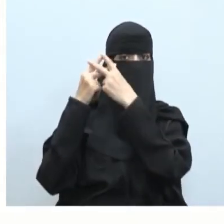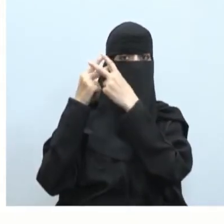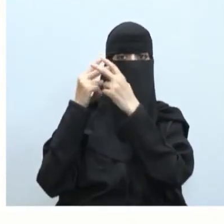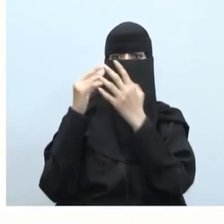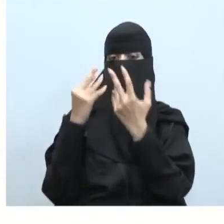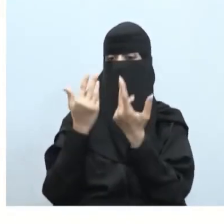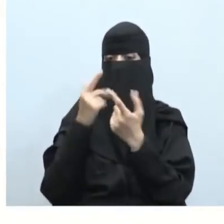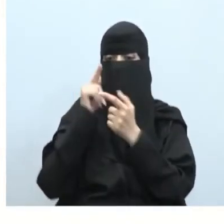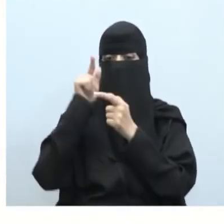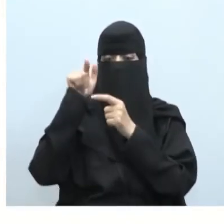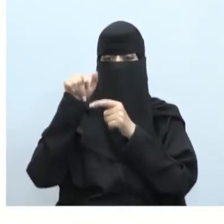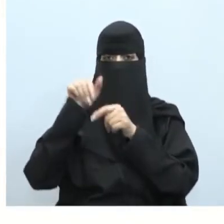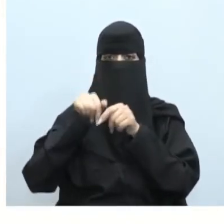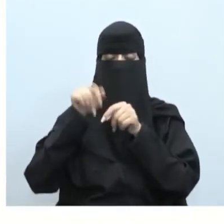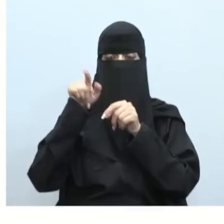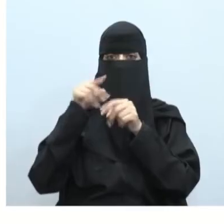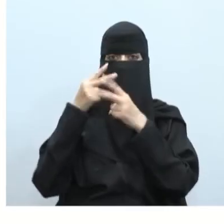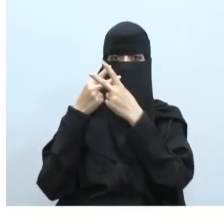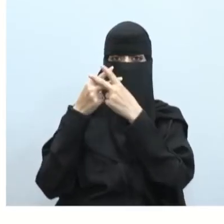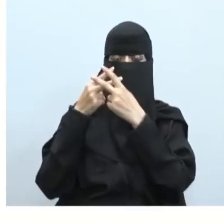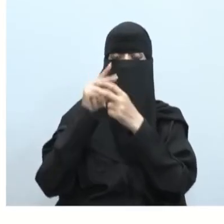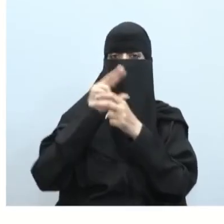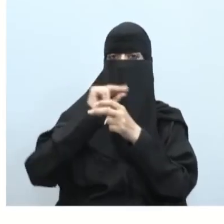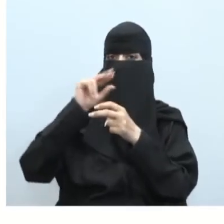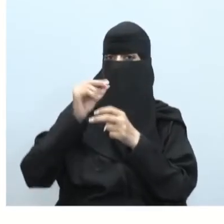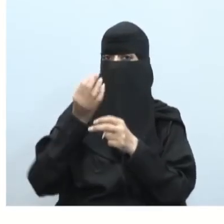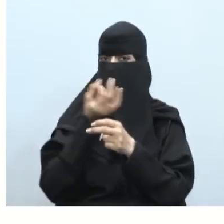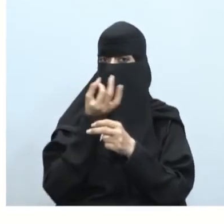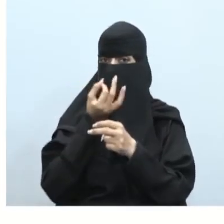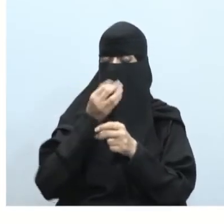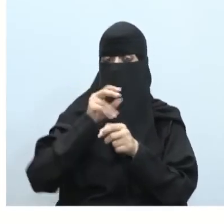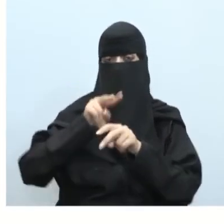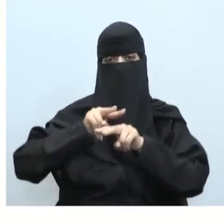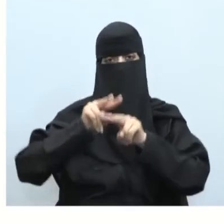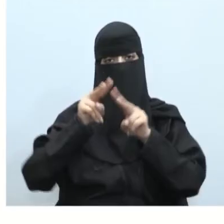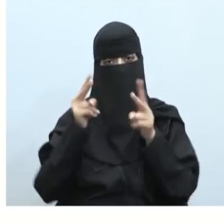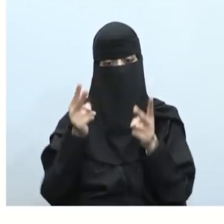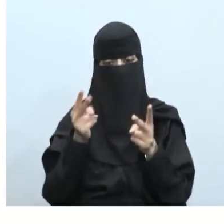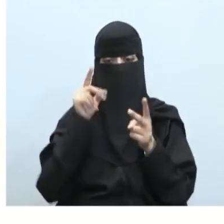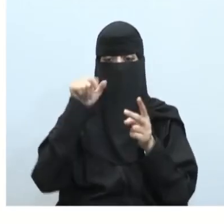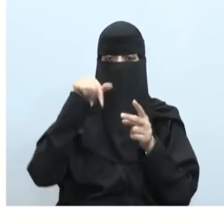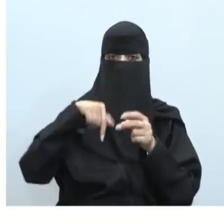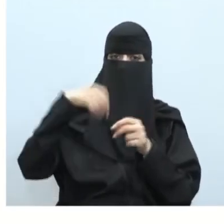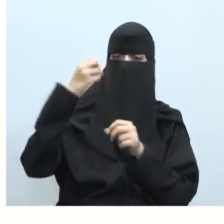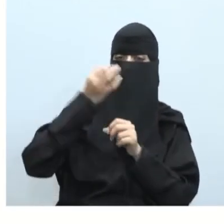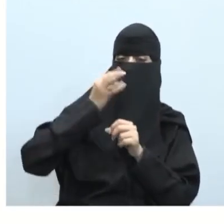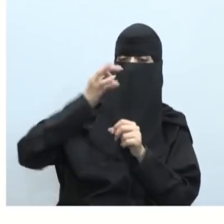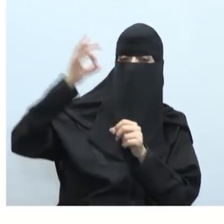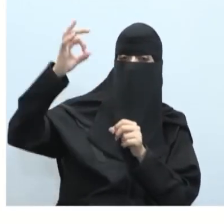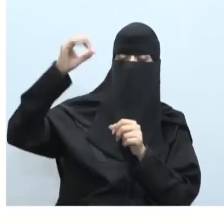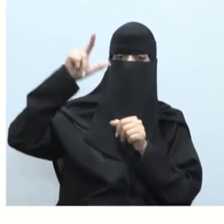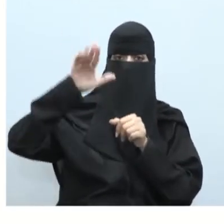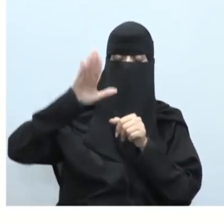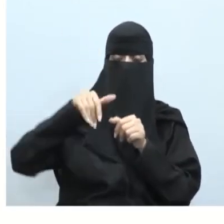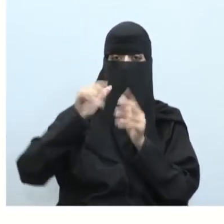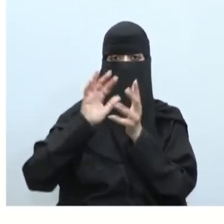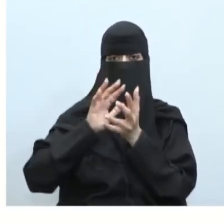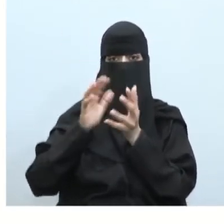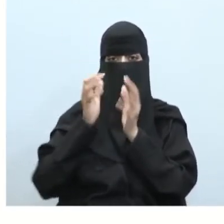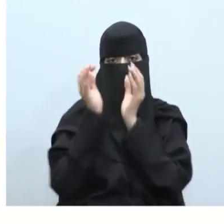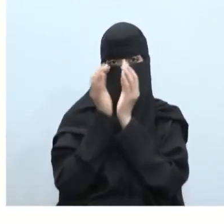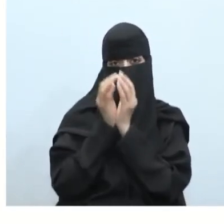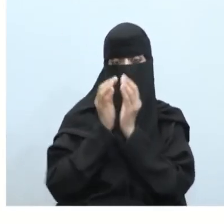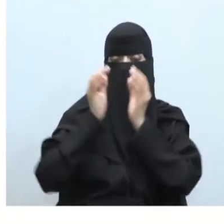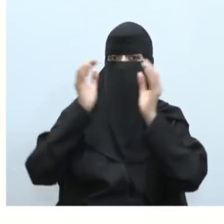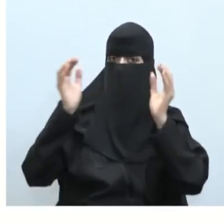النجوم؟ ممتازين هذه النجوم كما ذكرت لكم تختلف في لمعانها وفي حجمها